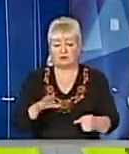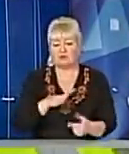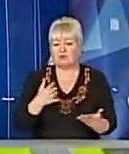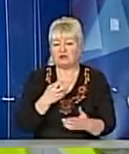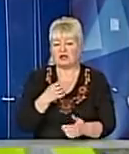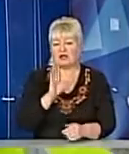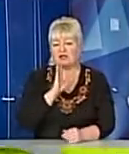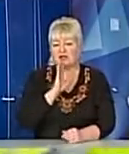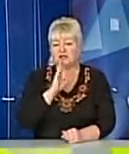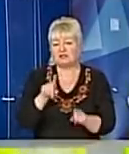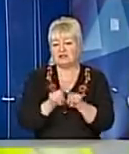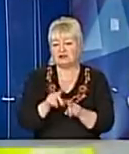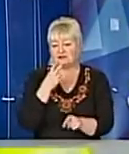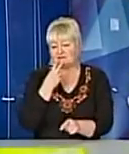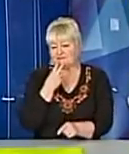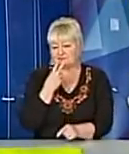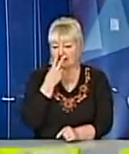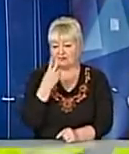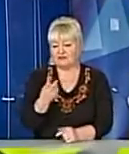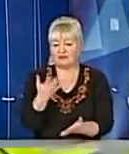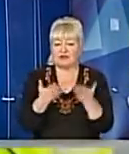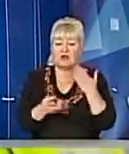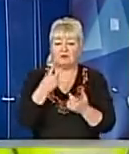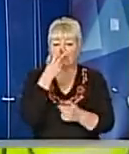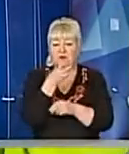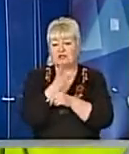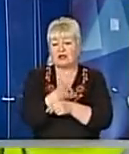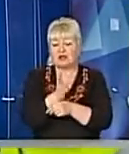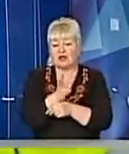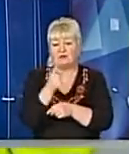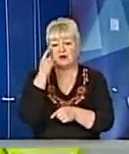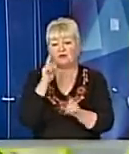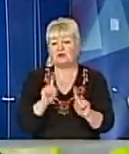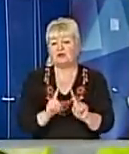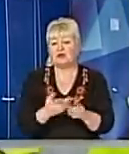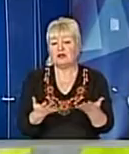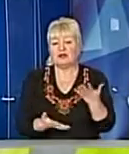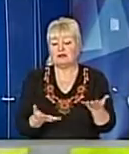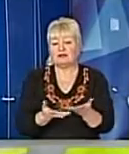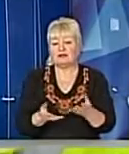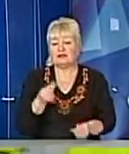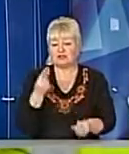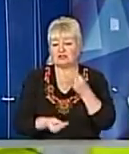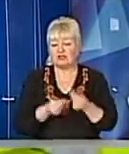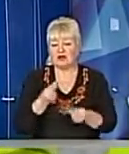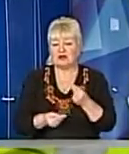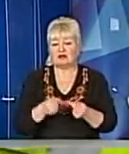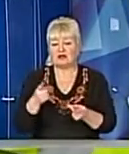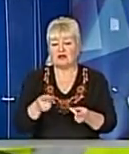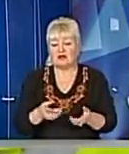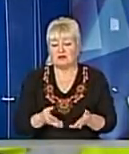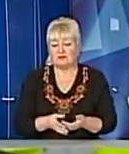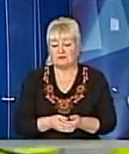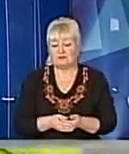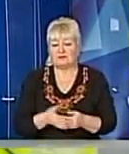скептично дивилася, напевно через те, що камери І вона думала, що це роблять якийсь жарт чи що, тобто вона якось, напевно, розгубилася